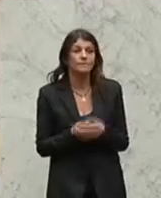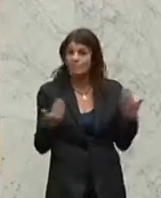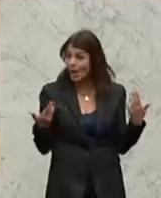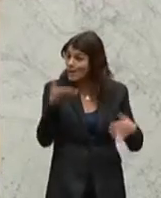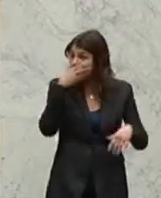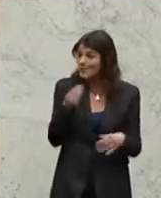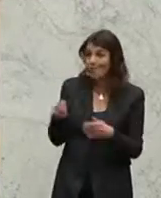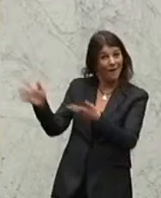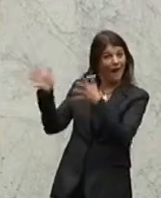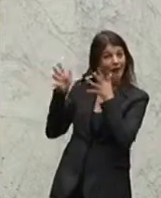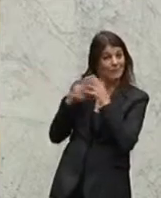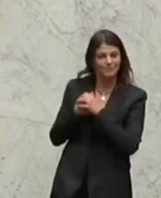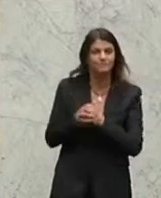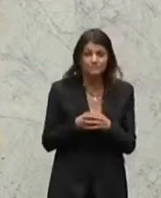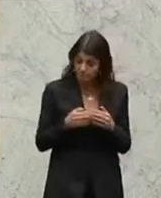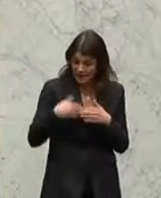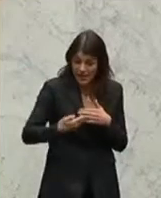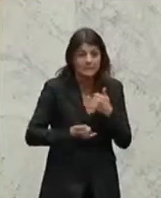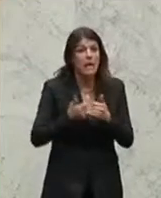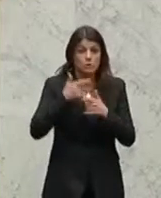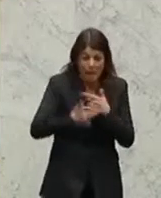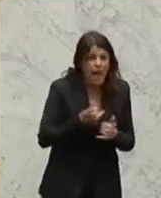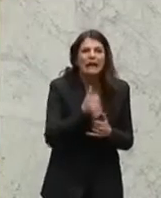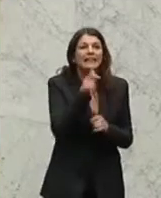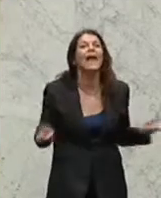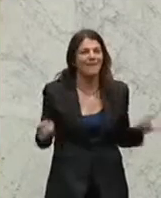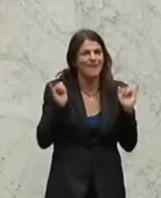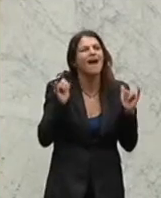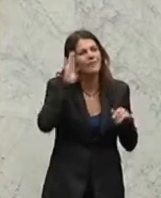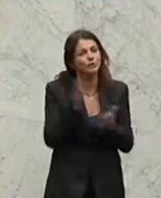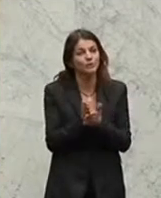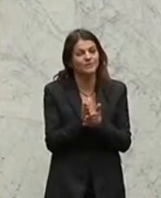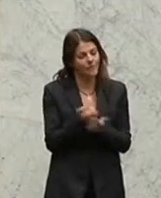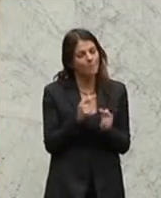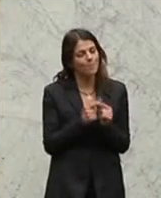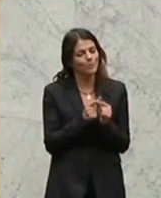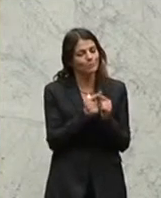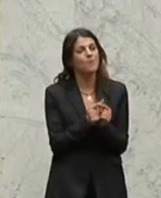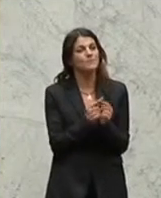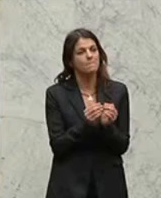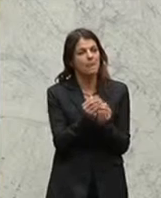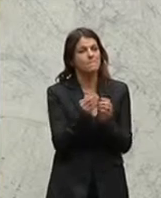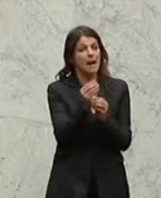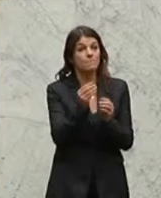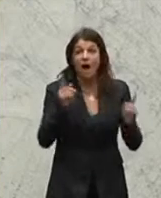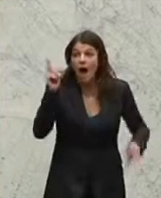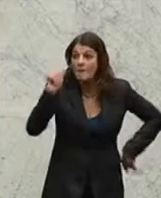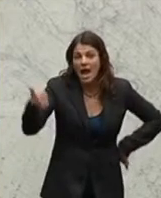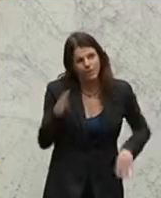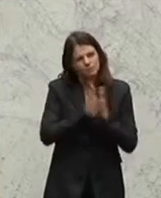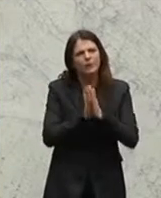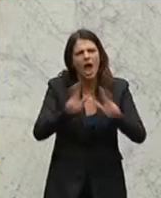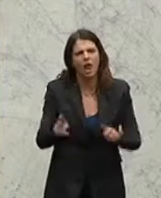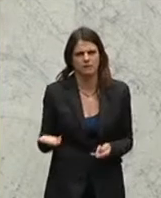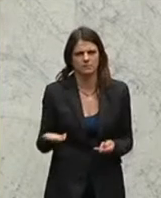Schön, dass Sie mir applaudieren. Die nächsten beiden Jahre wahrscheinlich nicht, weil wir wissen, da gibt es ein kleines Plus. Aber erstens, seien Sie so